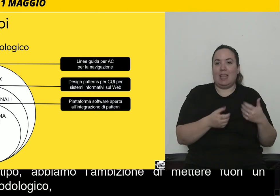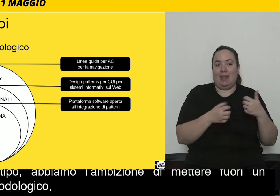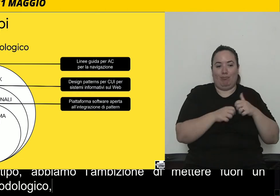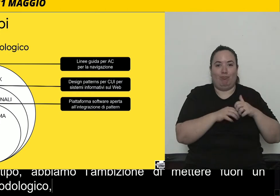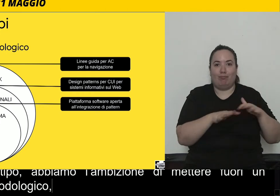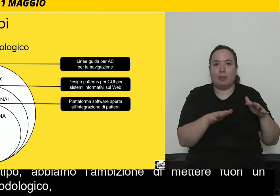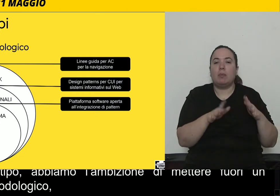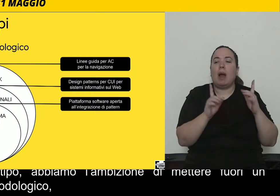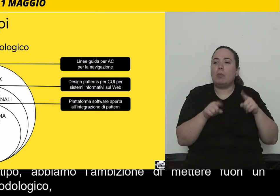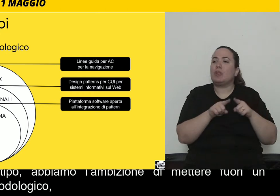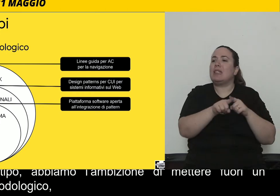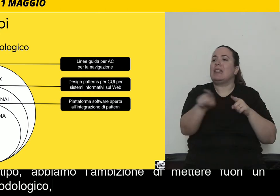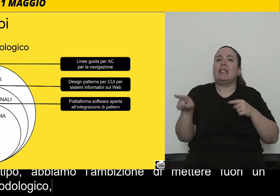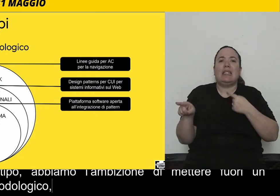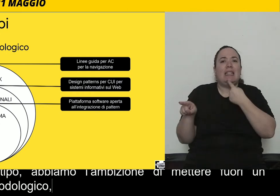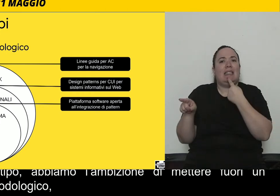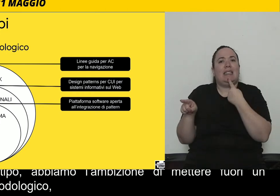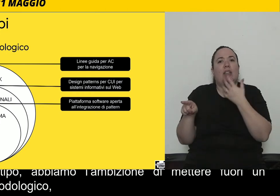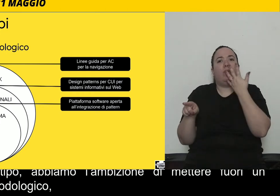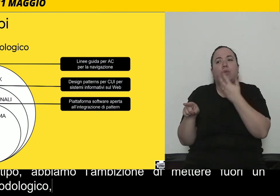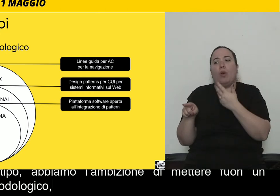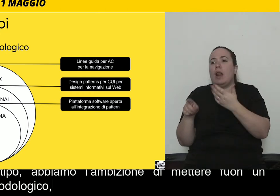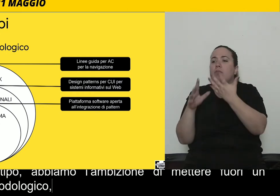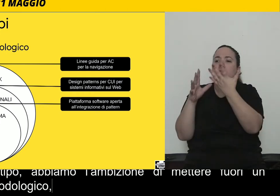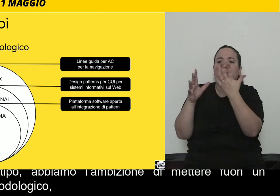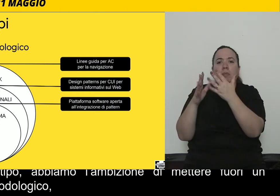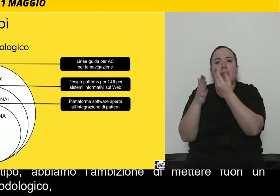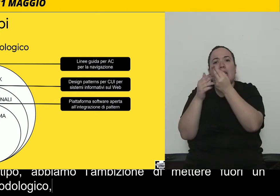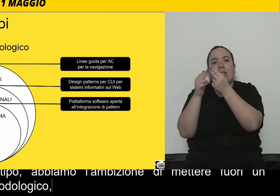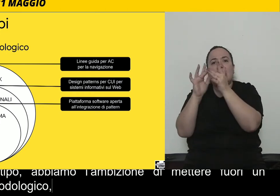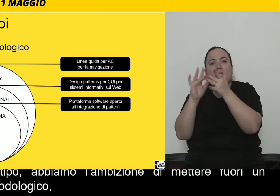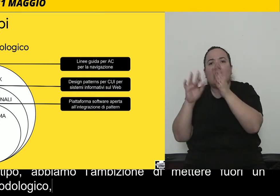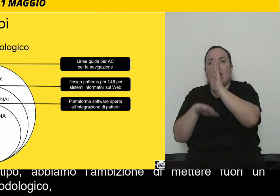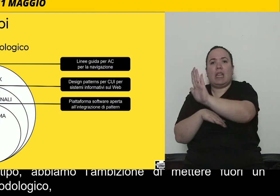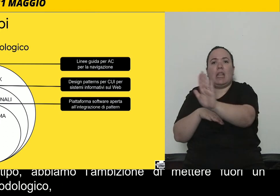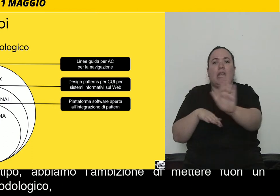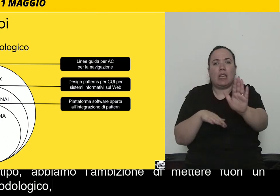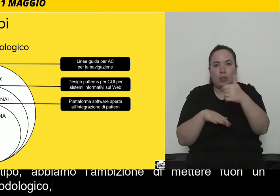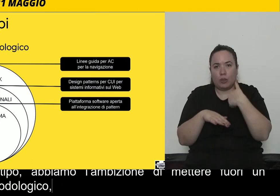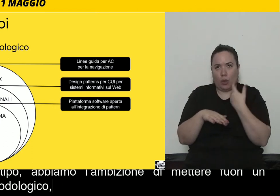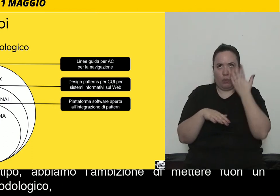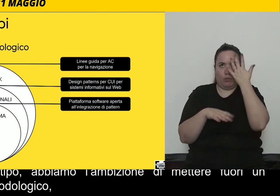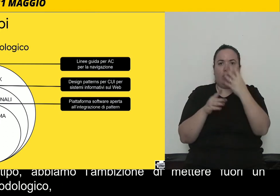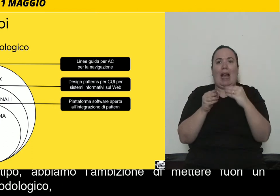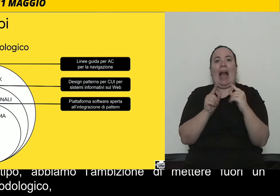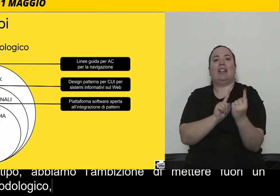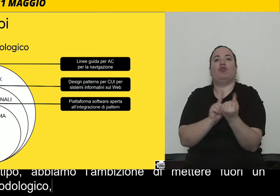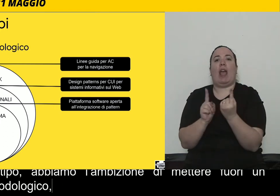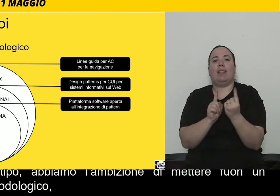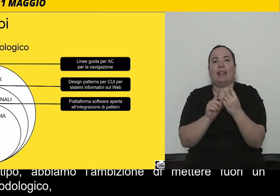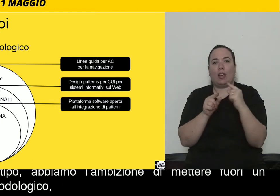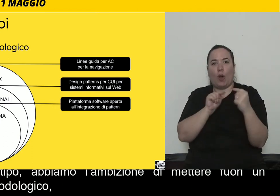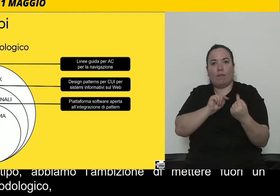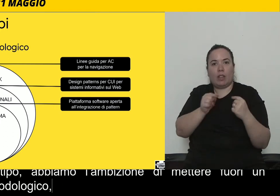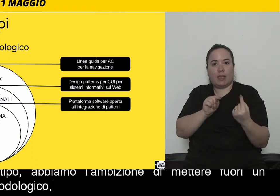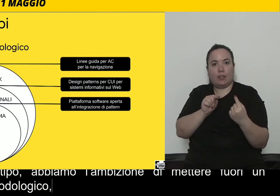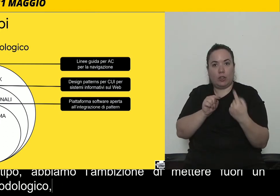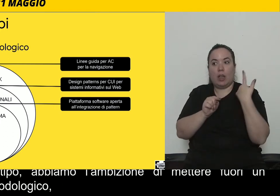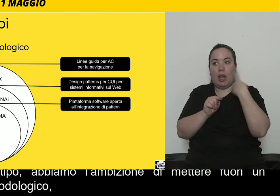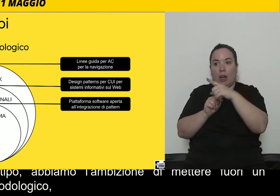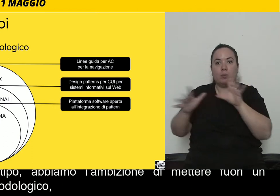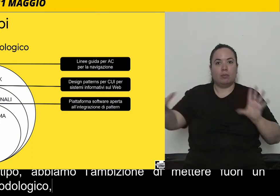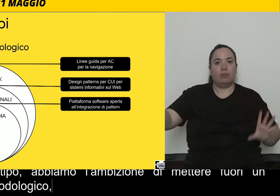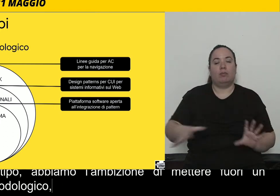sviluppare agenti conversazionali per rendere il contenuto di un sito web disponibile attraverso il